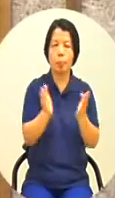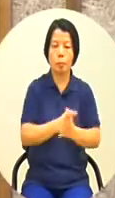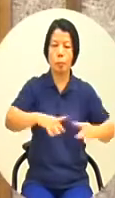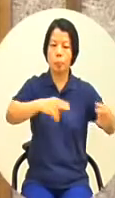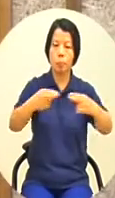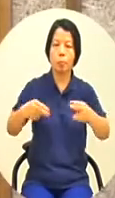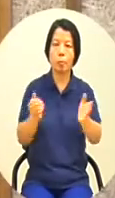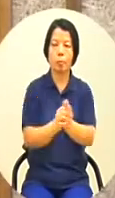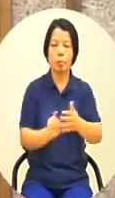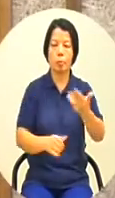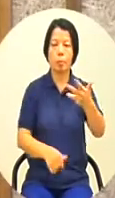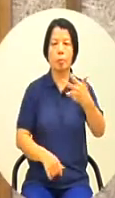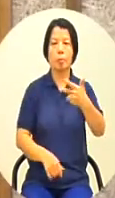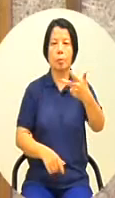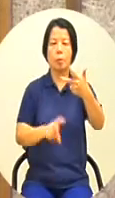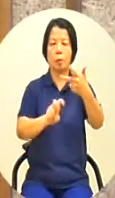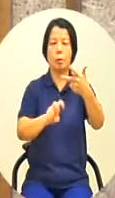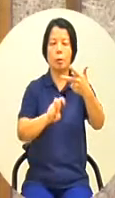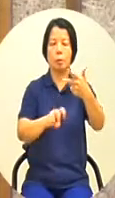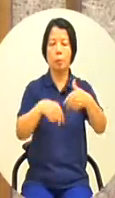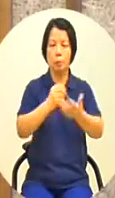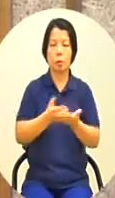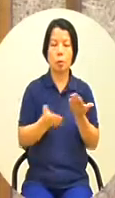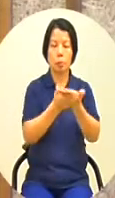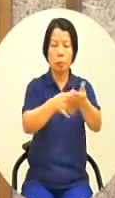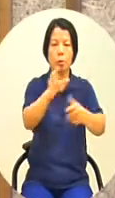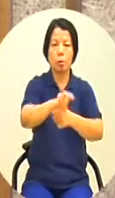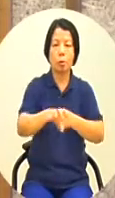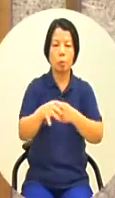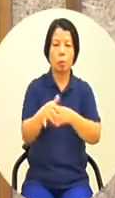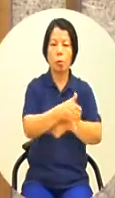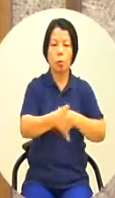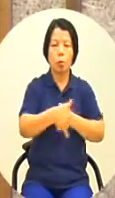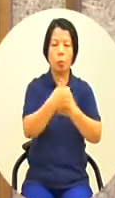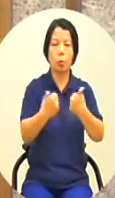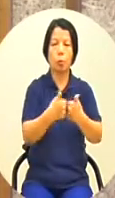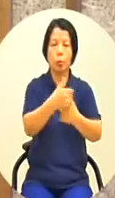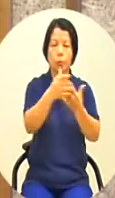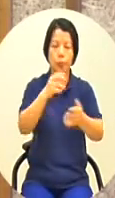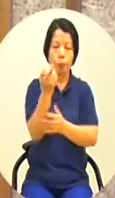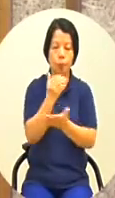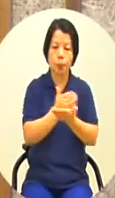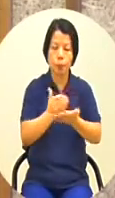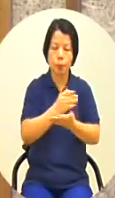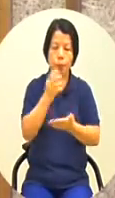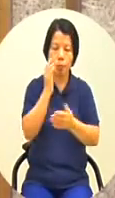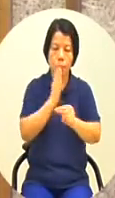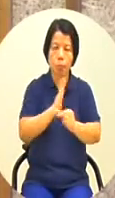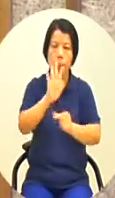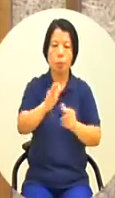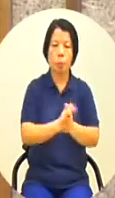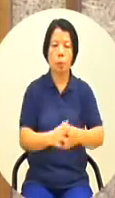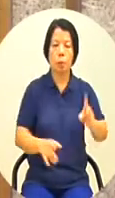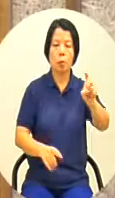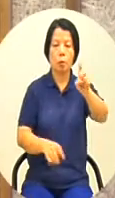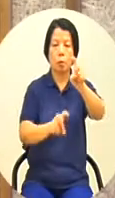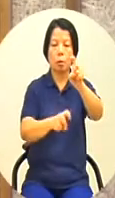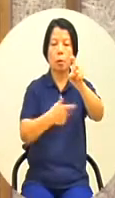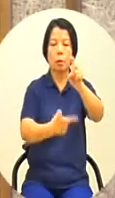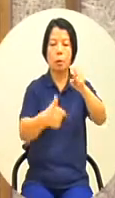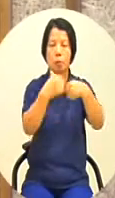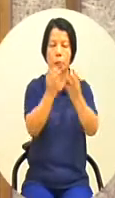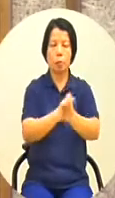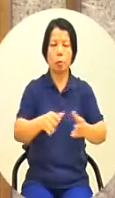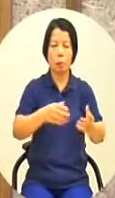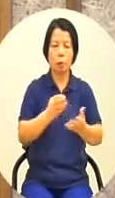已經在7月20號送到農委會去備查然後農委會是在105年10月26號他轉